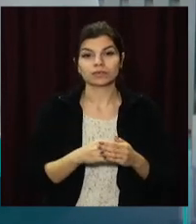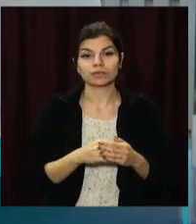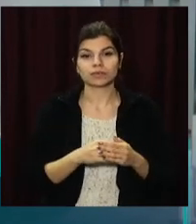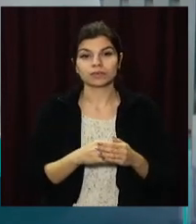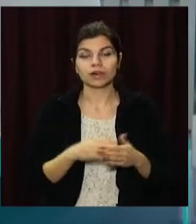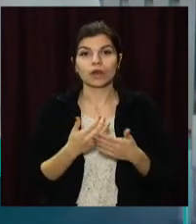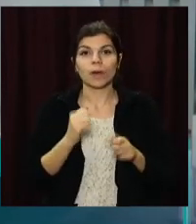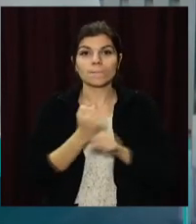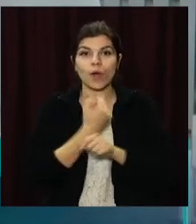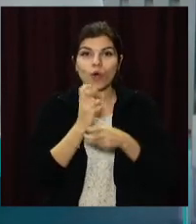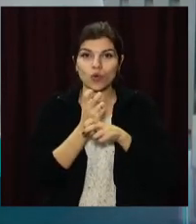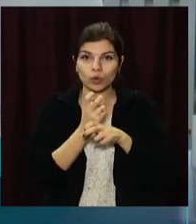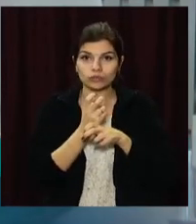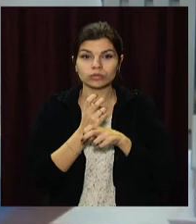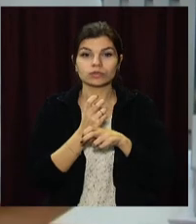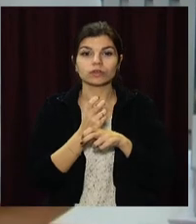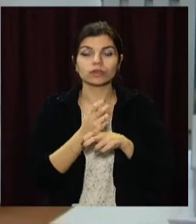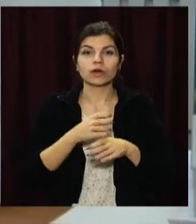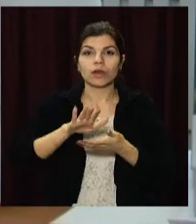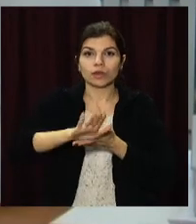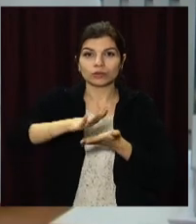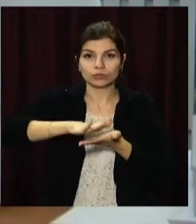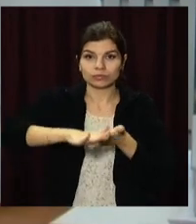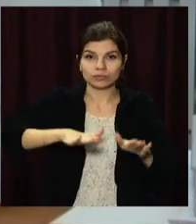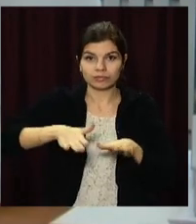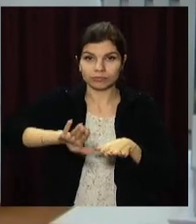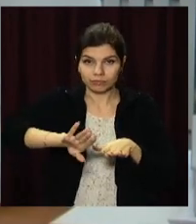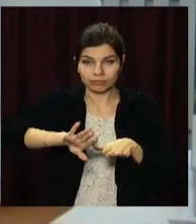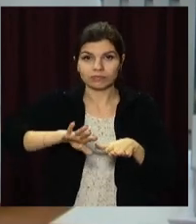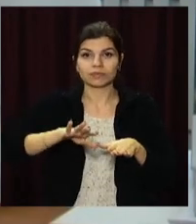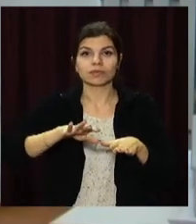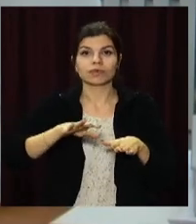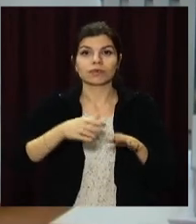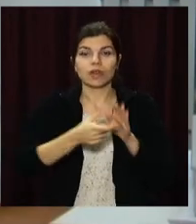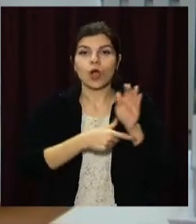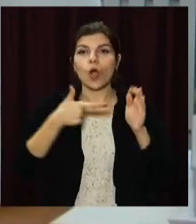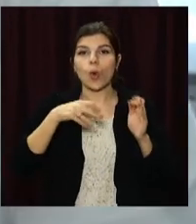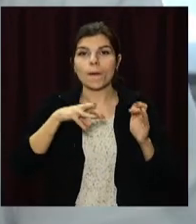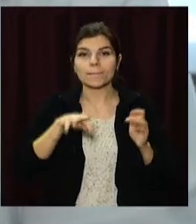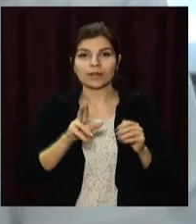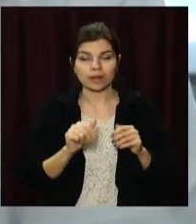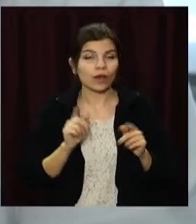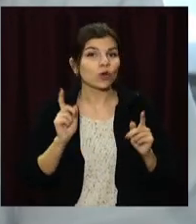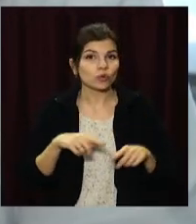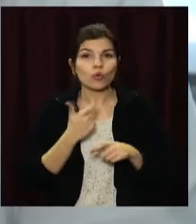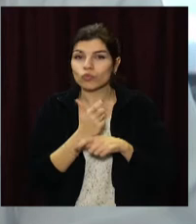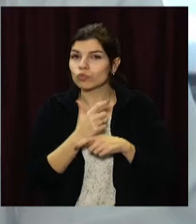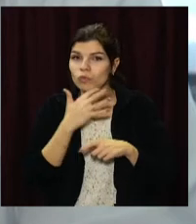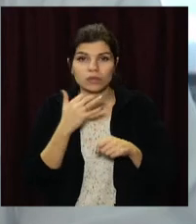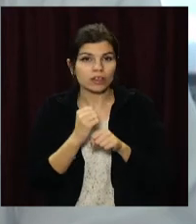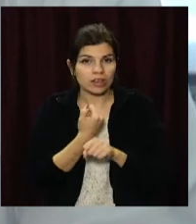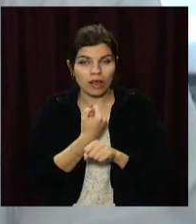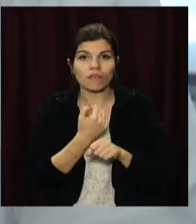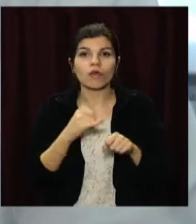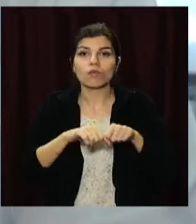кістечок, гомілково-ступеневого суглобу та переломів гомілки. Також дуже багато травм з переломом